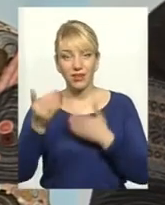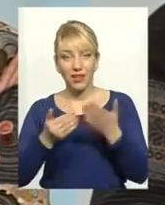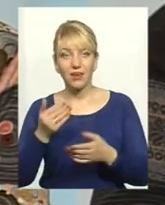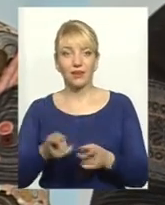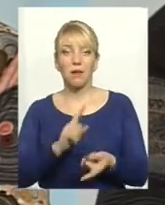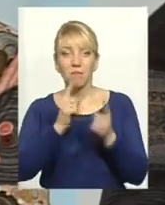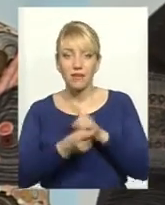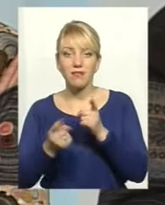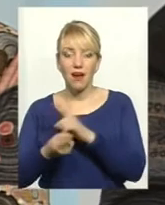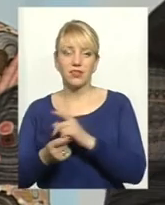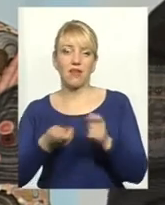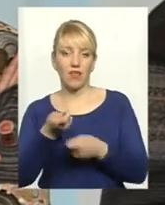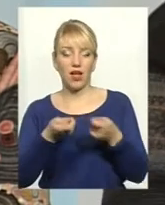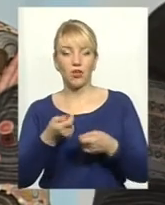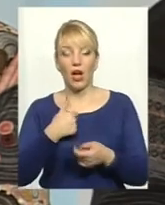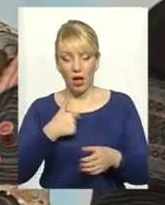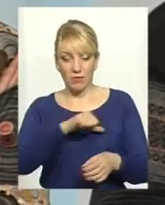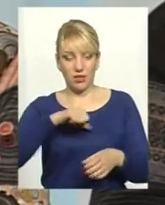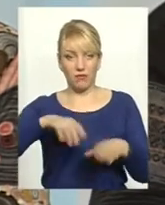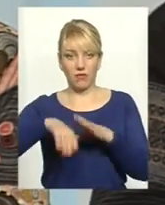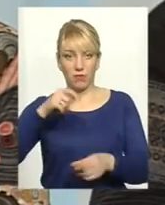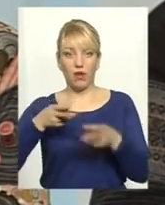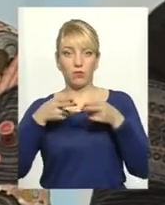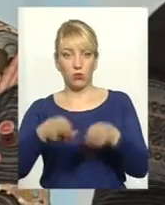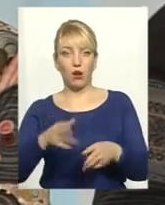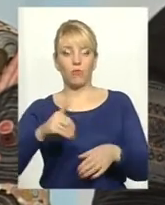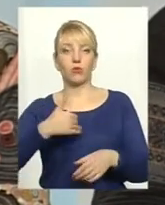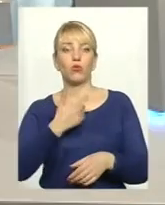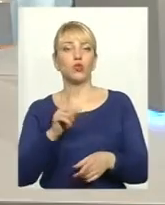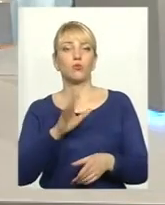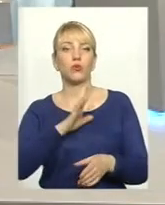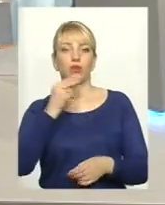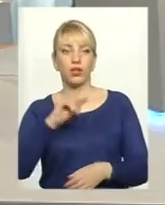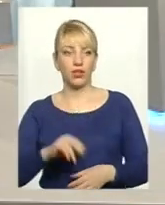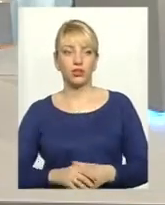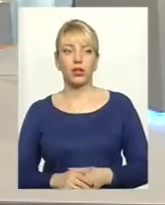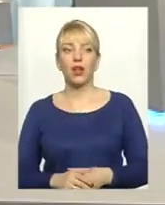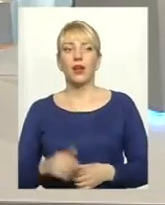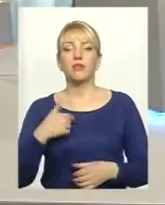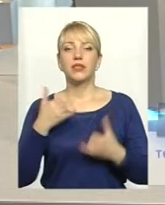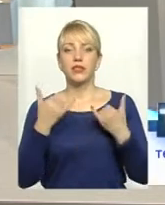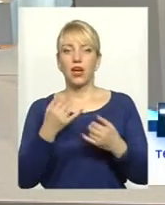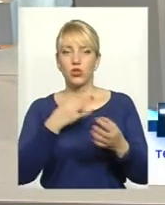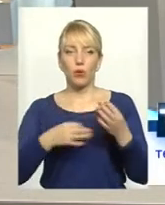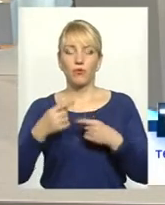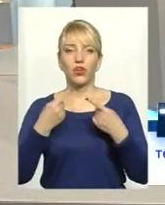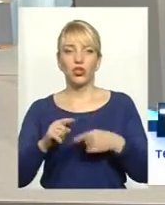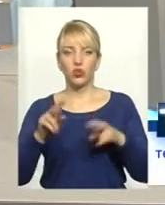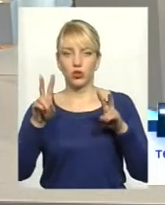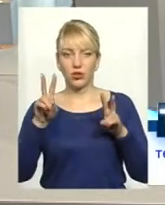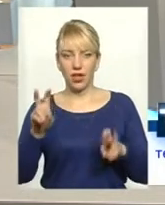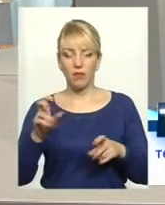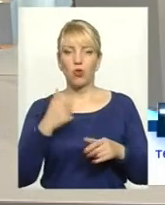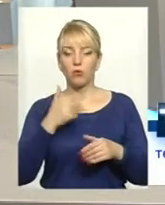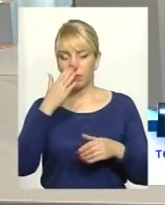міняйте владу, а то вибираємо злодію, потім хочемо, щоб тут було краще. Так не буває. Насправді, ми зустрілися, ми обговорюємо сьогодні іншу тему, але зустрілися у